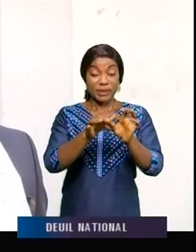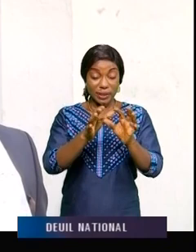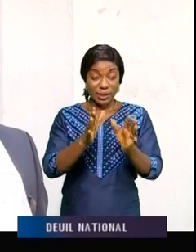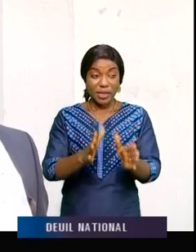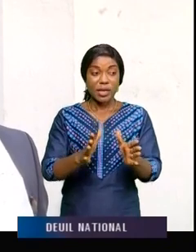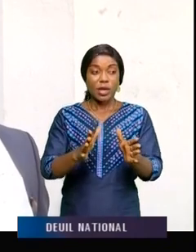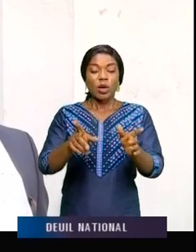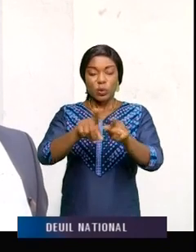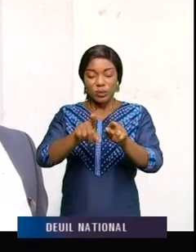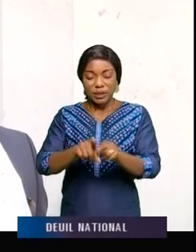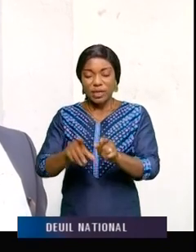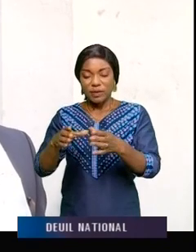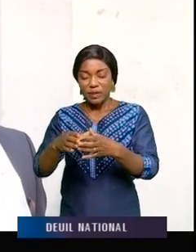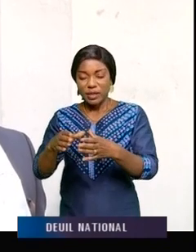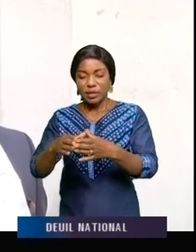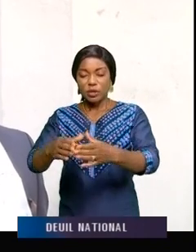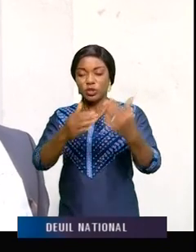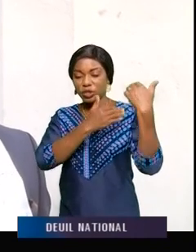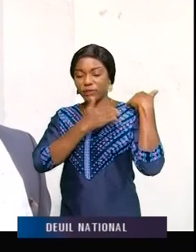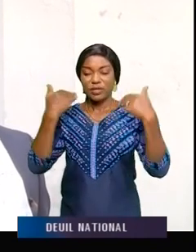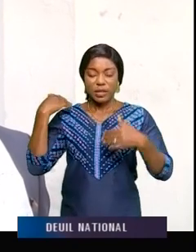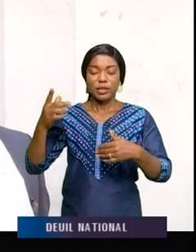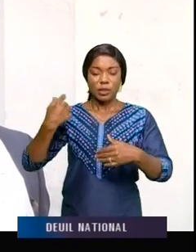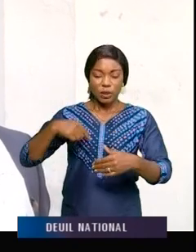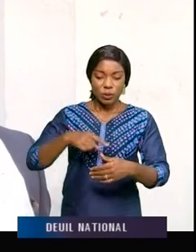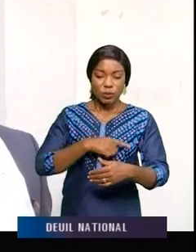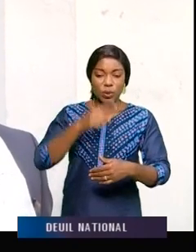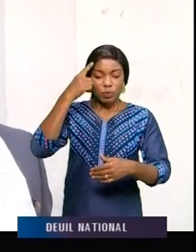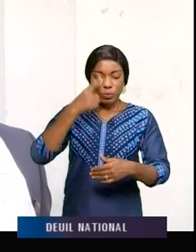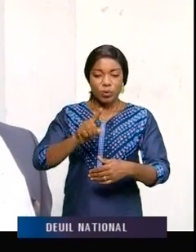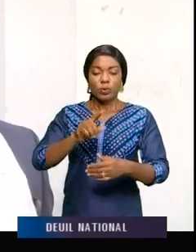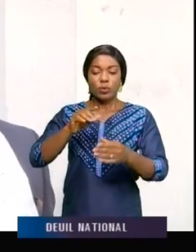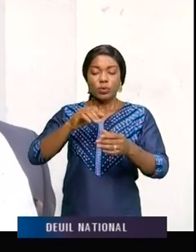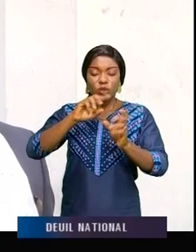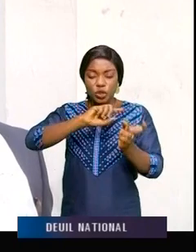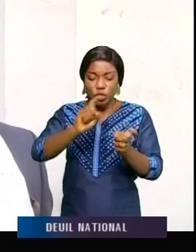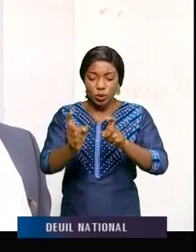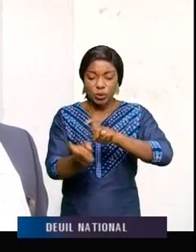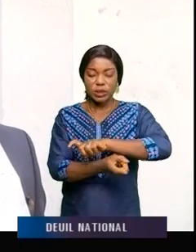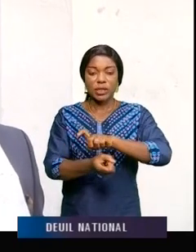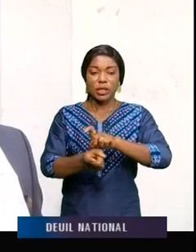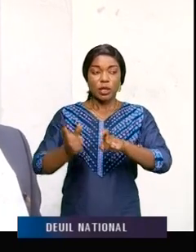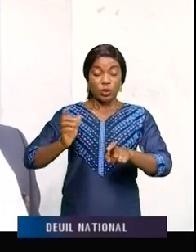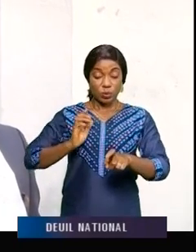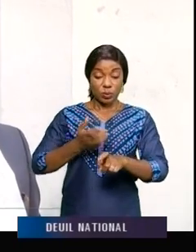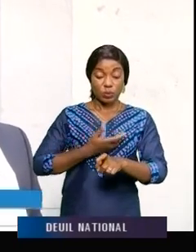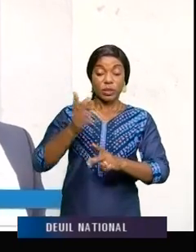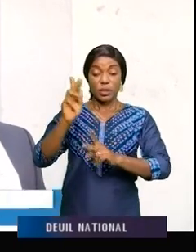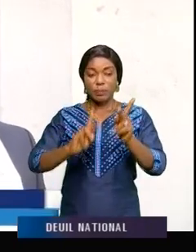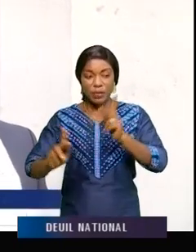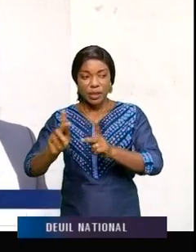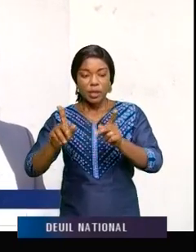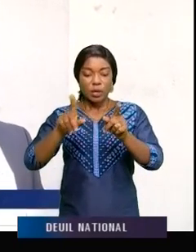avec le chef de l'État à côté du chef de l'État pour en tout cas transformer cet engouement cette masse